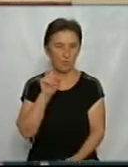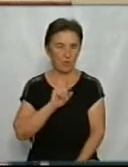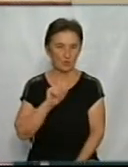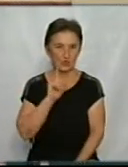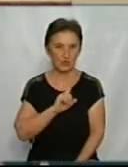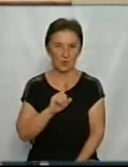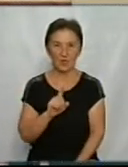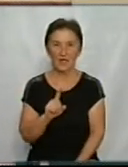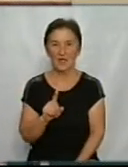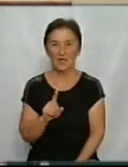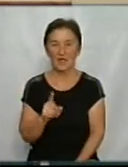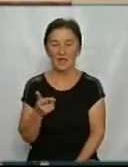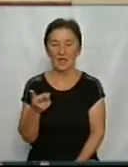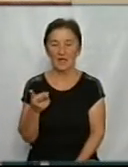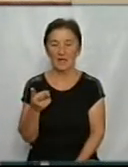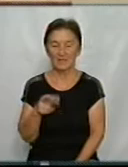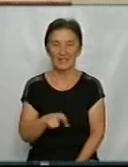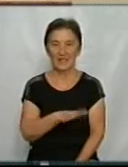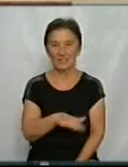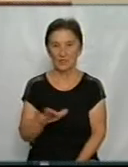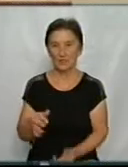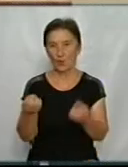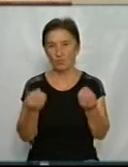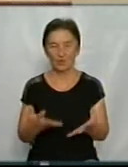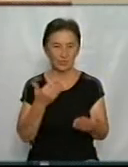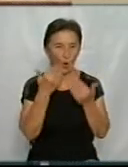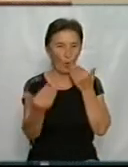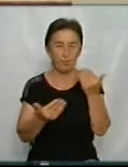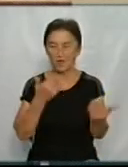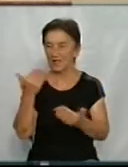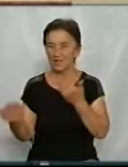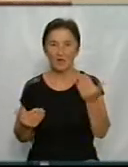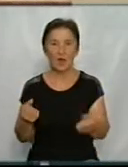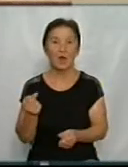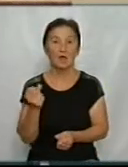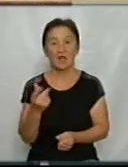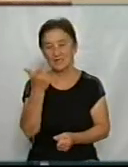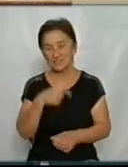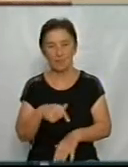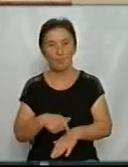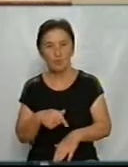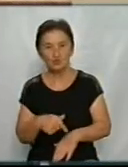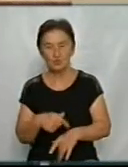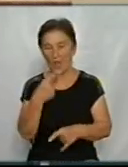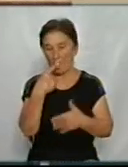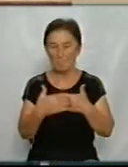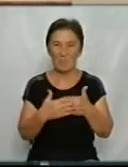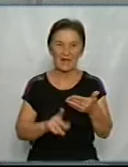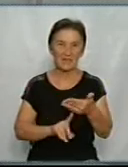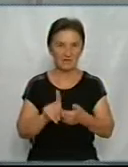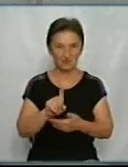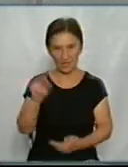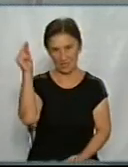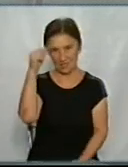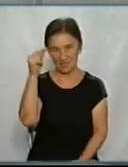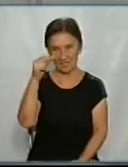прибирати температуру. Для дітей ми просто проводимо опитування, яке самопочуття перед початком мучених занять.